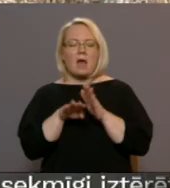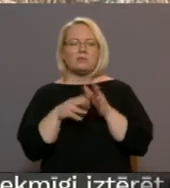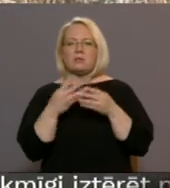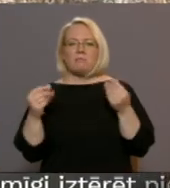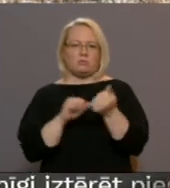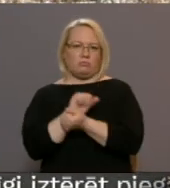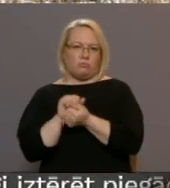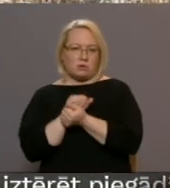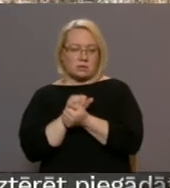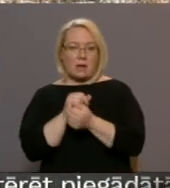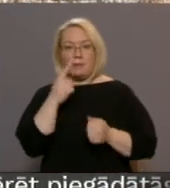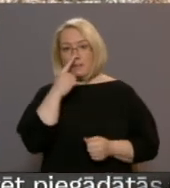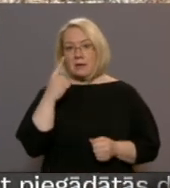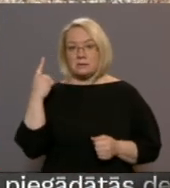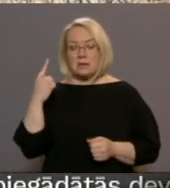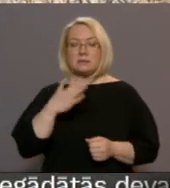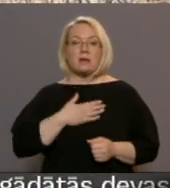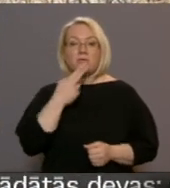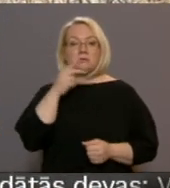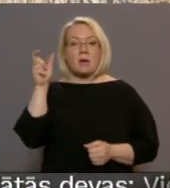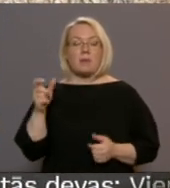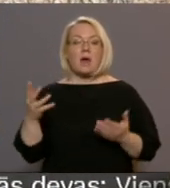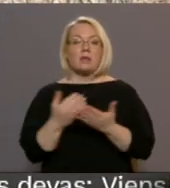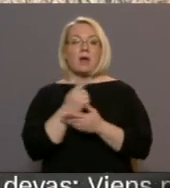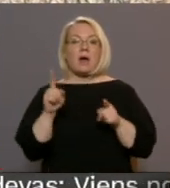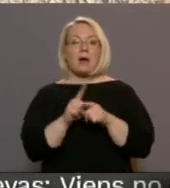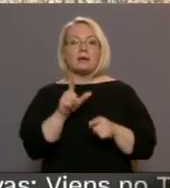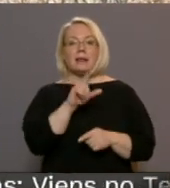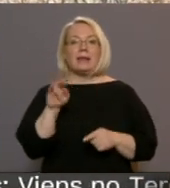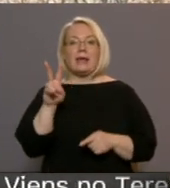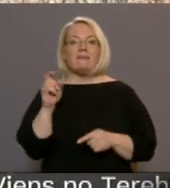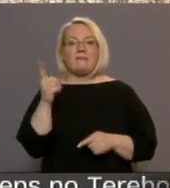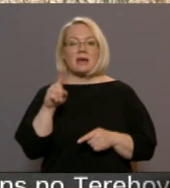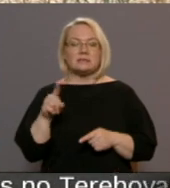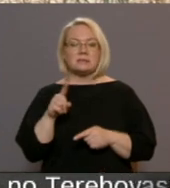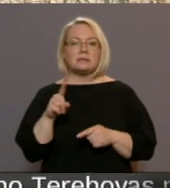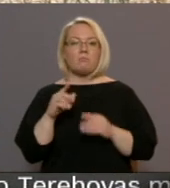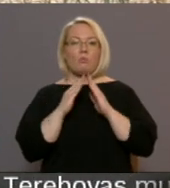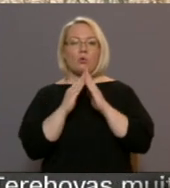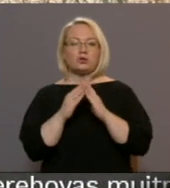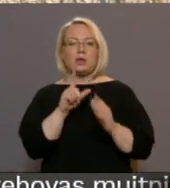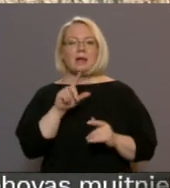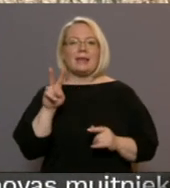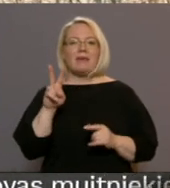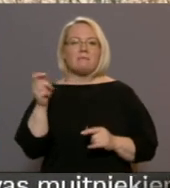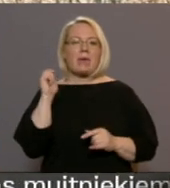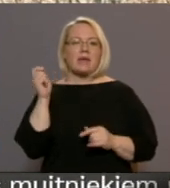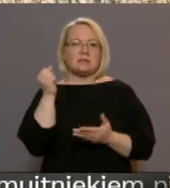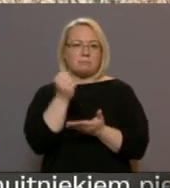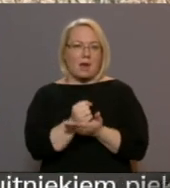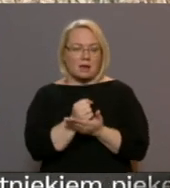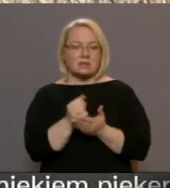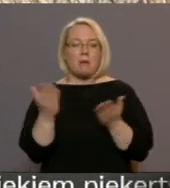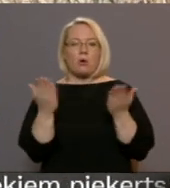Pavisam nesen savus saimnieku satradus arī līves muiža – Līvbērs spagastā, par kur Imants Lānsmans